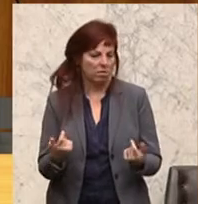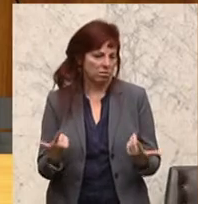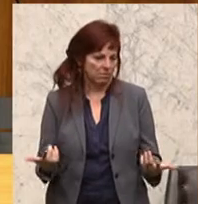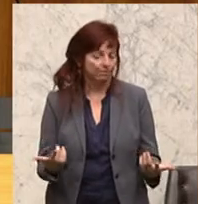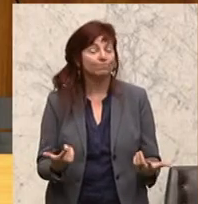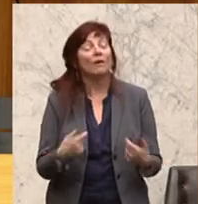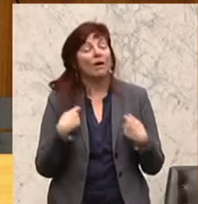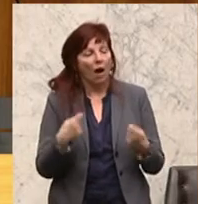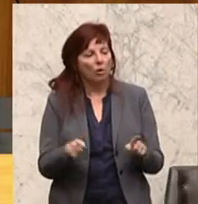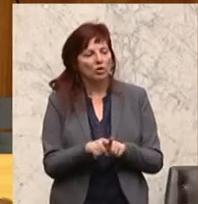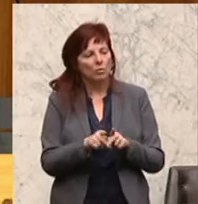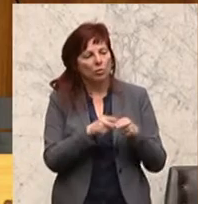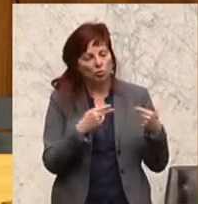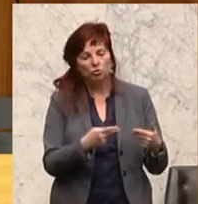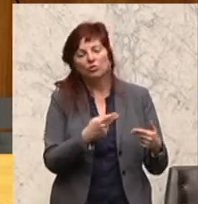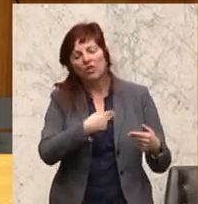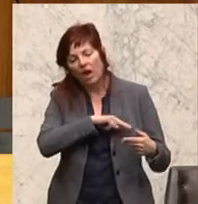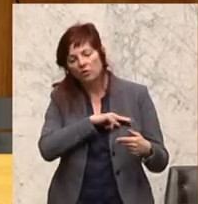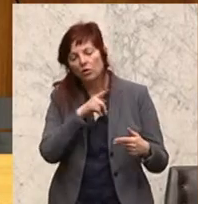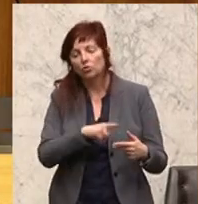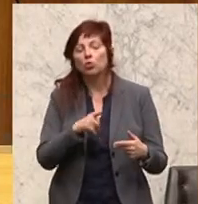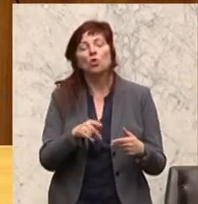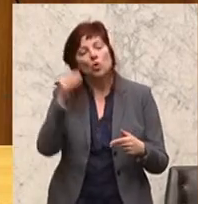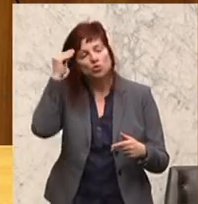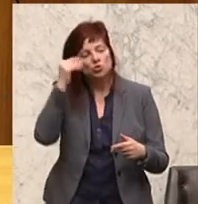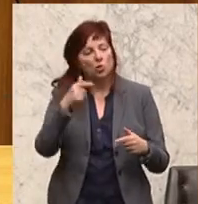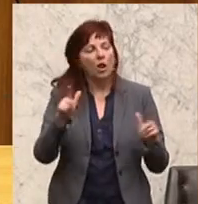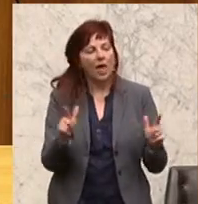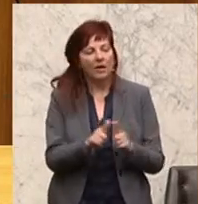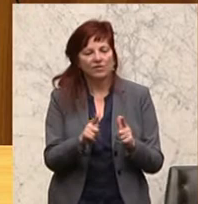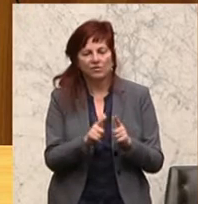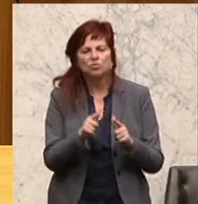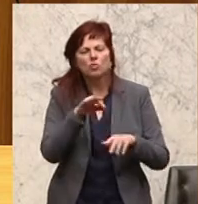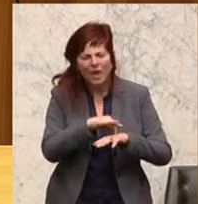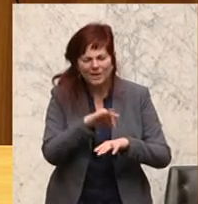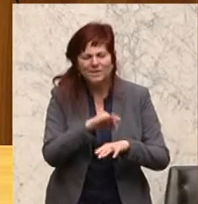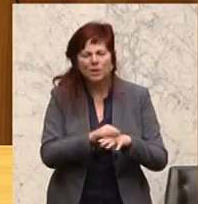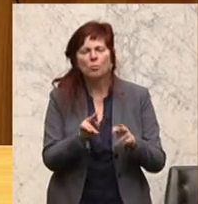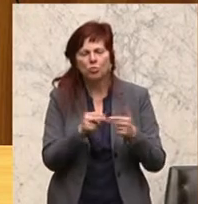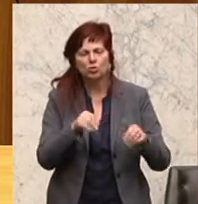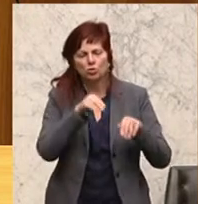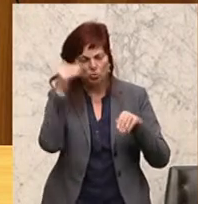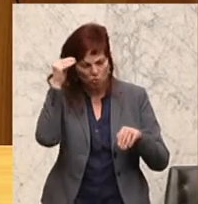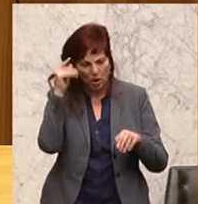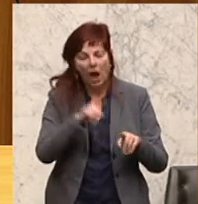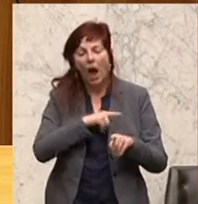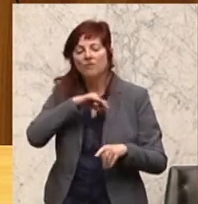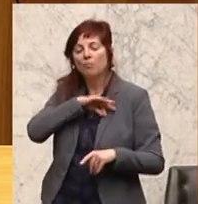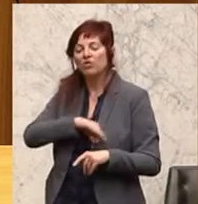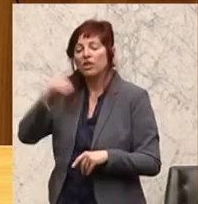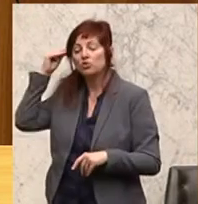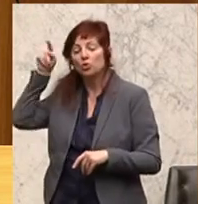zuständig für die Schulärzte der Bundesschulen, für die Schulärzte an Pflichtschulen ist das Land und sind die Gemeinden als Schulerhalter